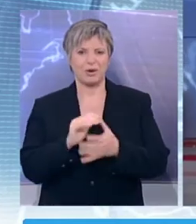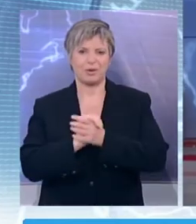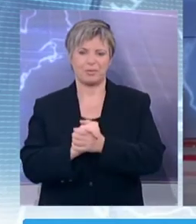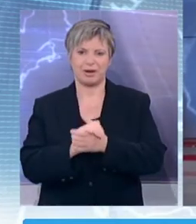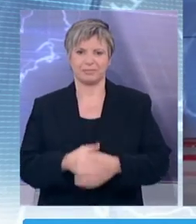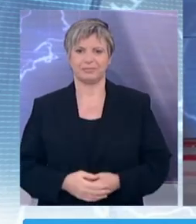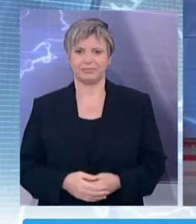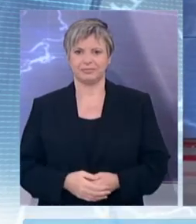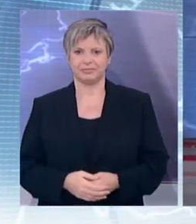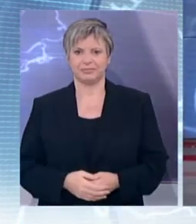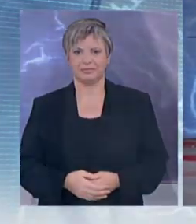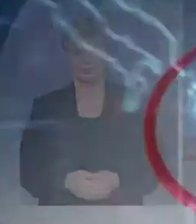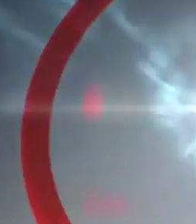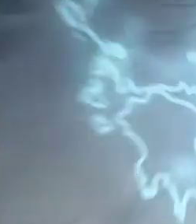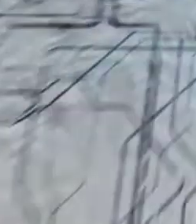βράδυ και χρόνια σας πολλά.